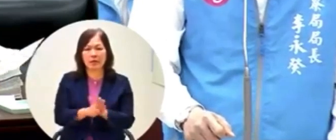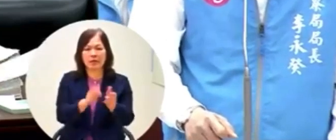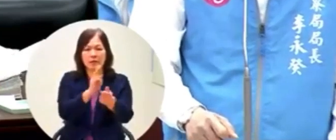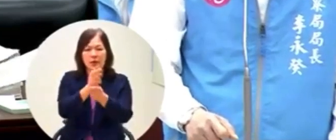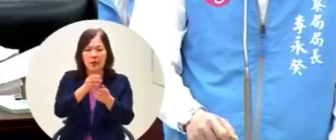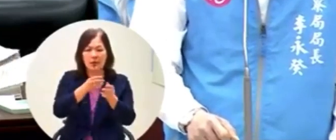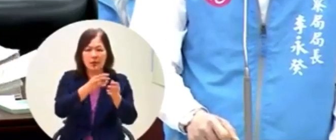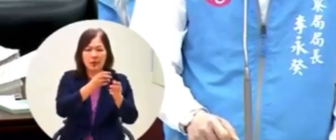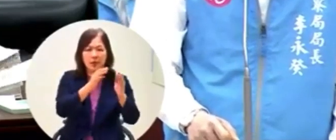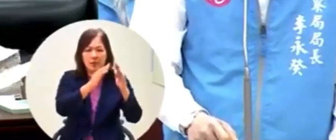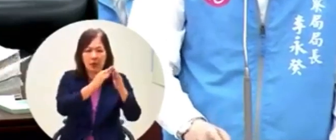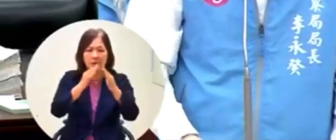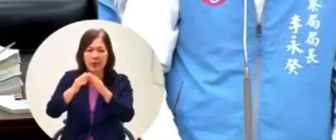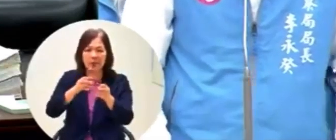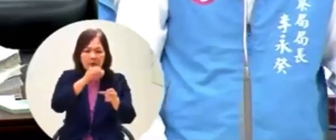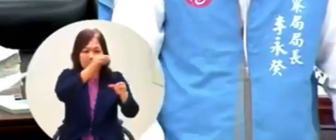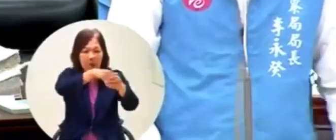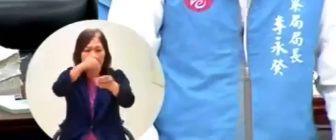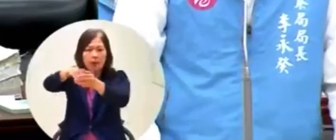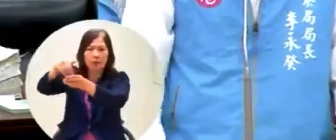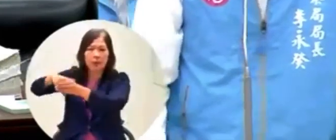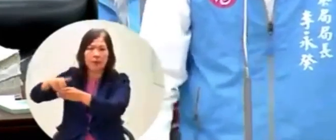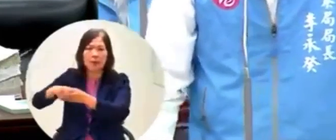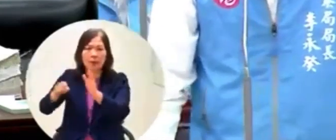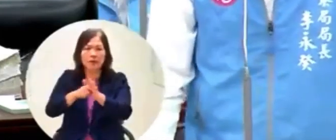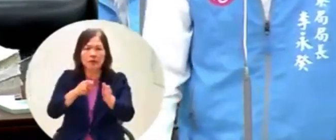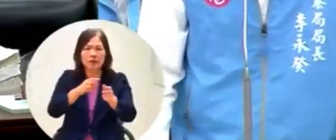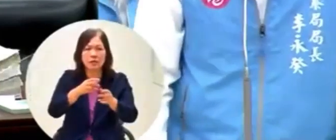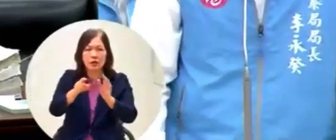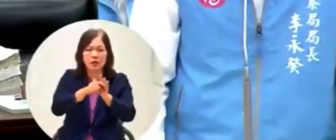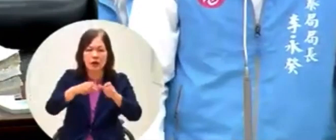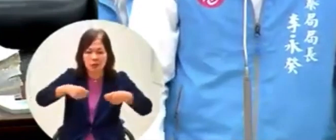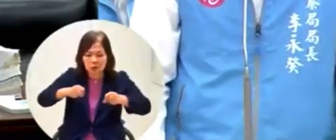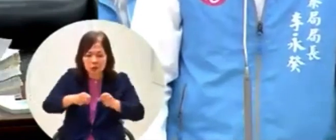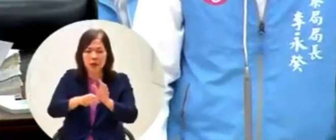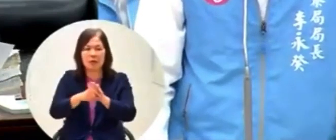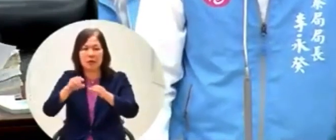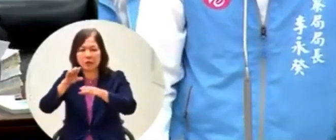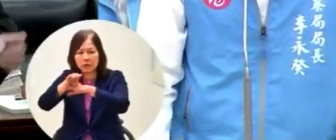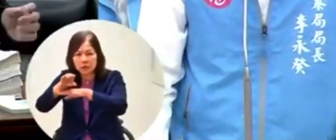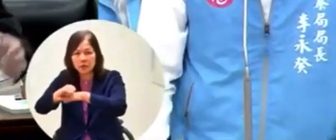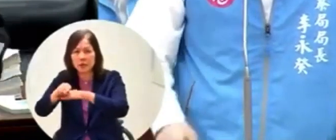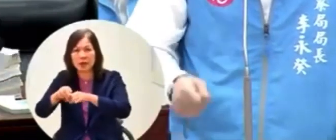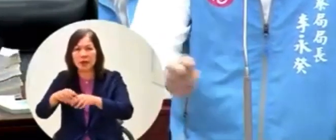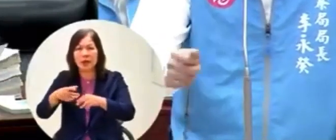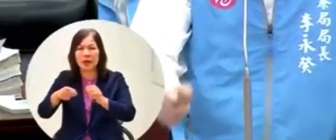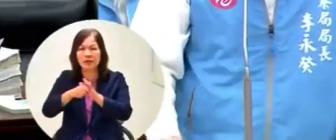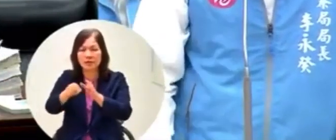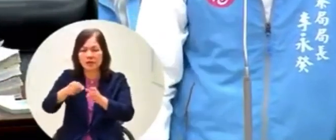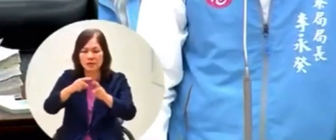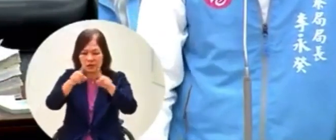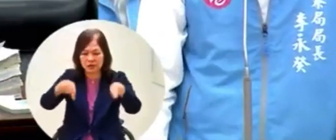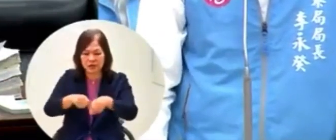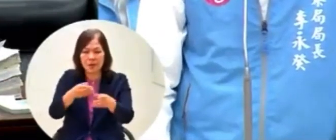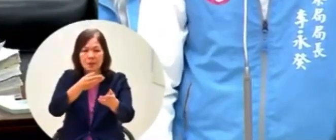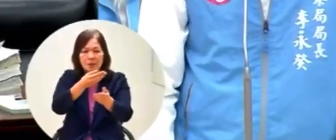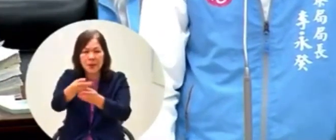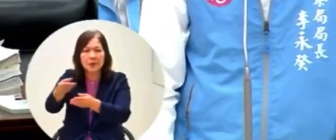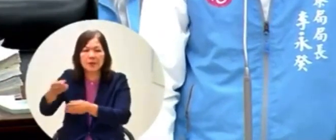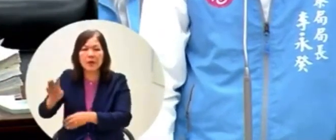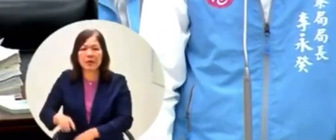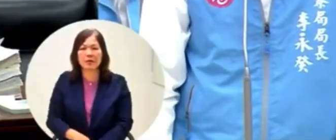家夫婦都去抓人的信箱這種叫做派報甚至歐洲上甚至車上你夾的你夾的這個文宣的這個